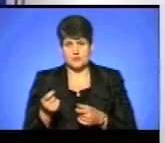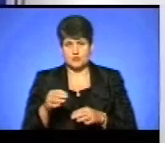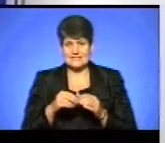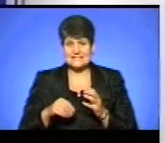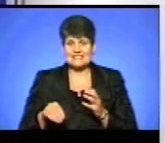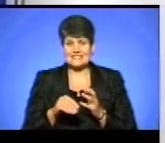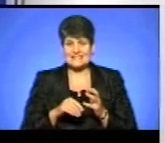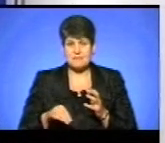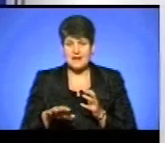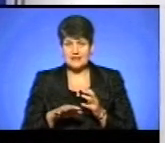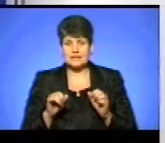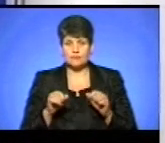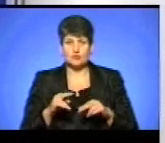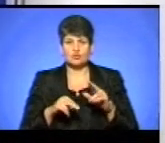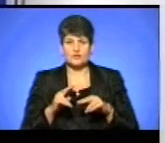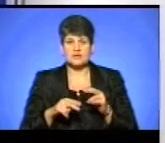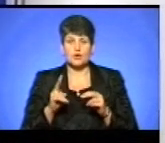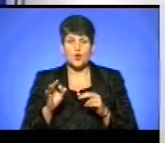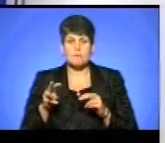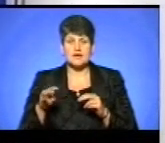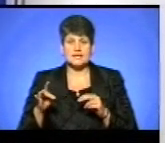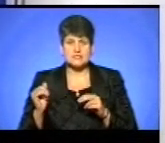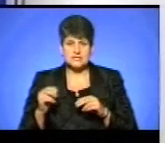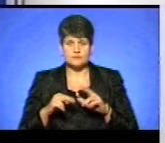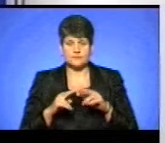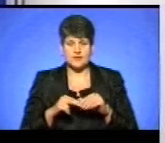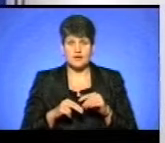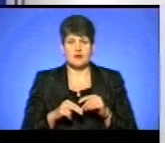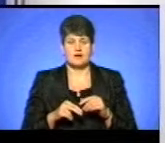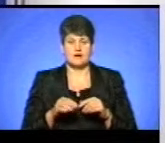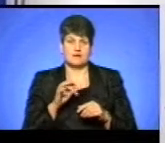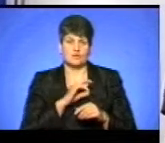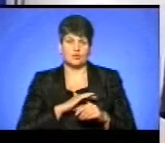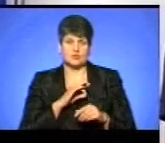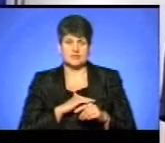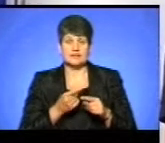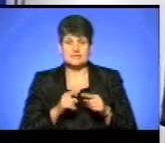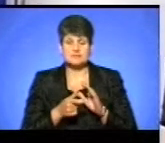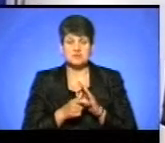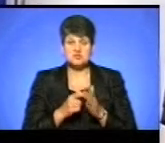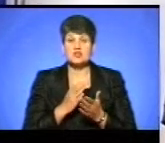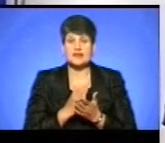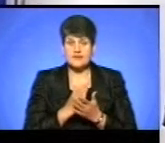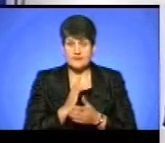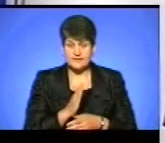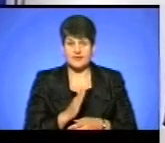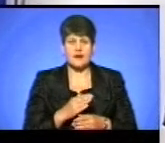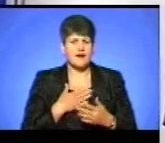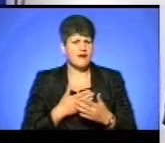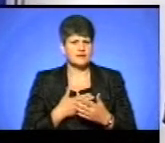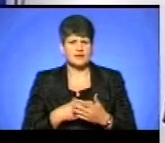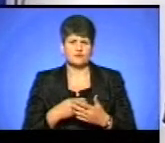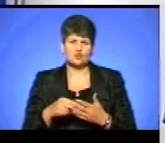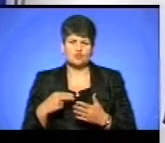будувати комерційну забудову. А попит на такі приміщення, на такі забудови, він у нас є, оскільки активно розкупляються